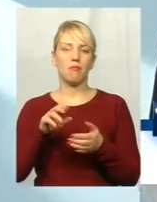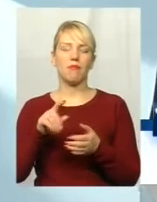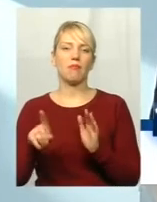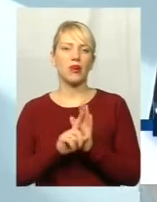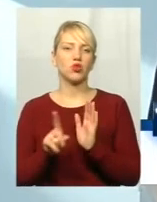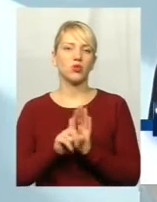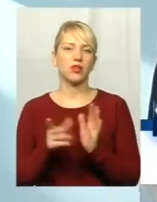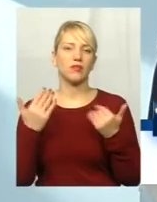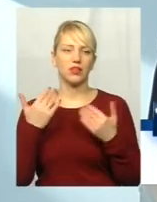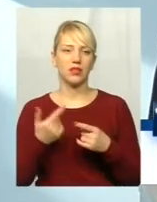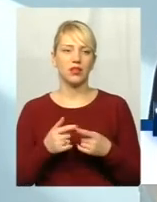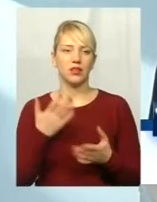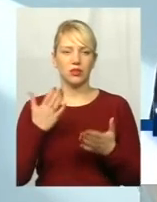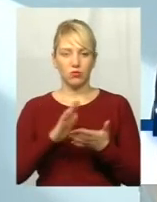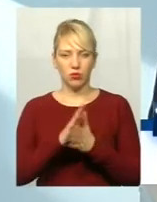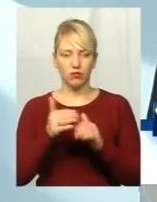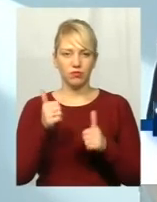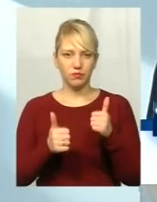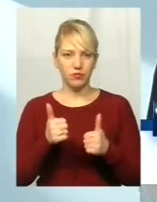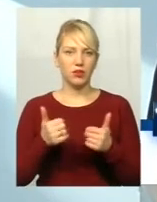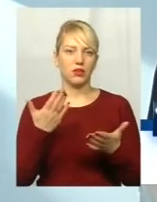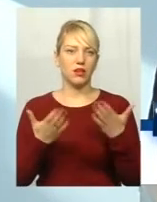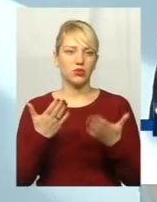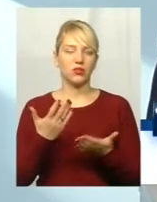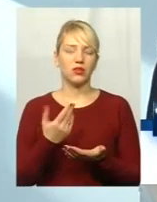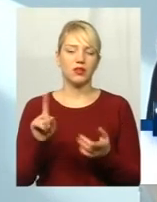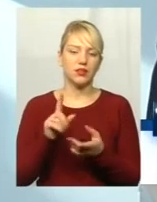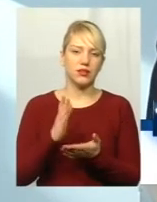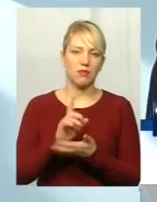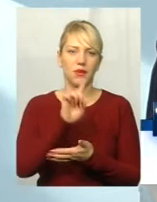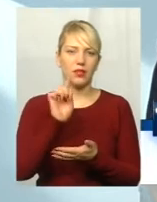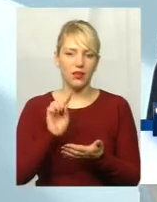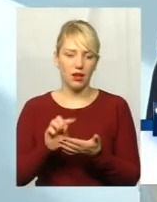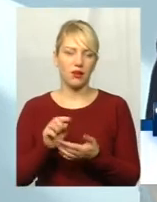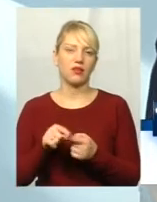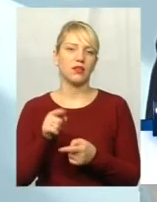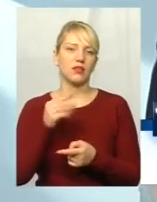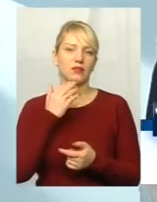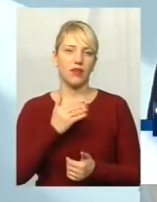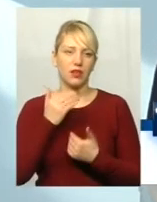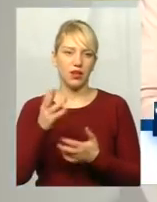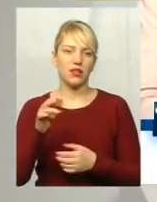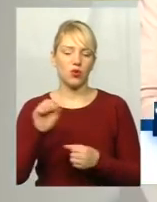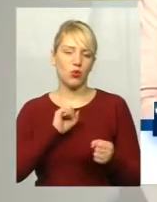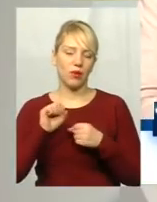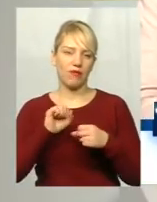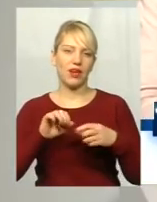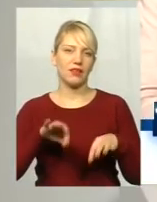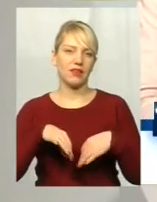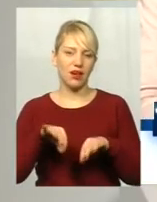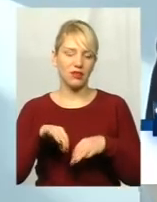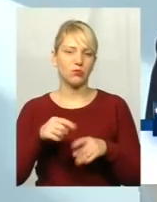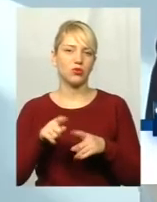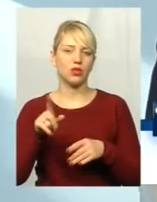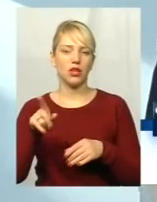у разі коригування будь-яких питань він безпосередньо звертається до управління. Це передбачено договором.